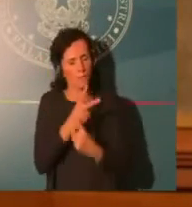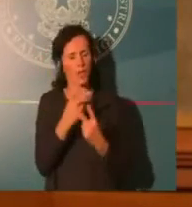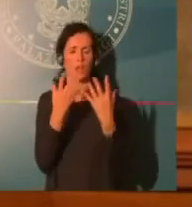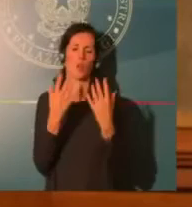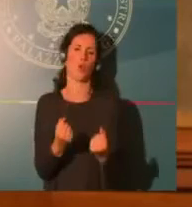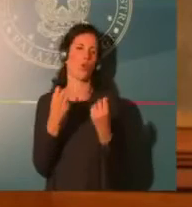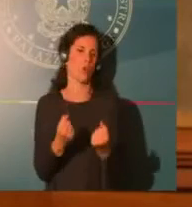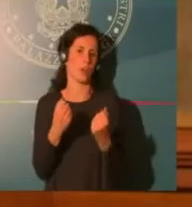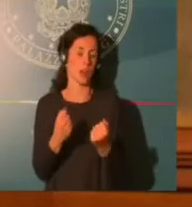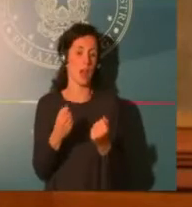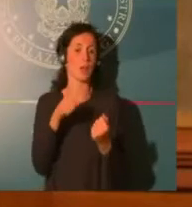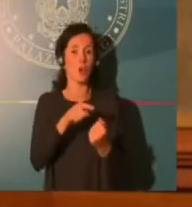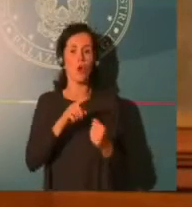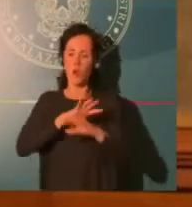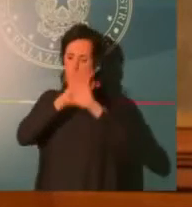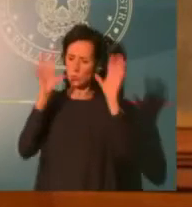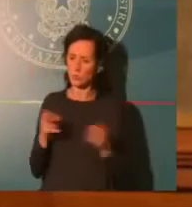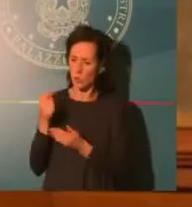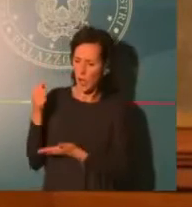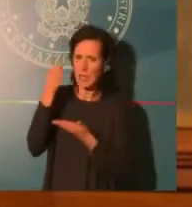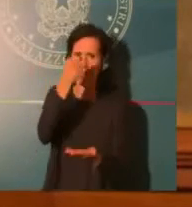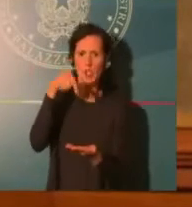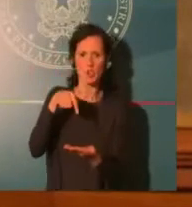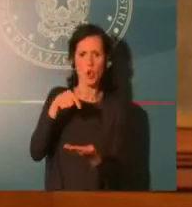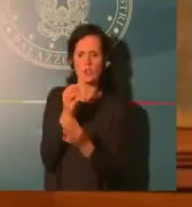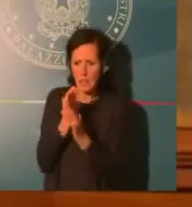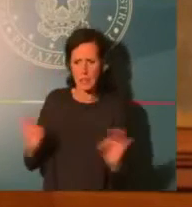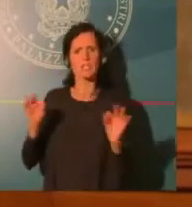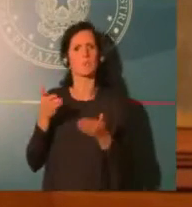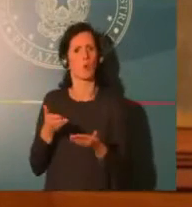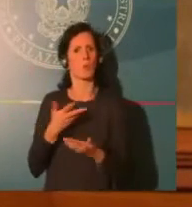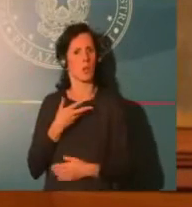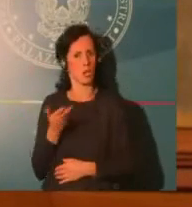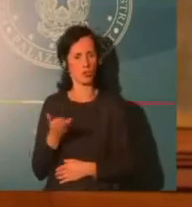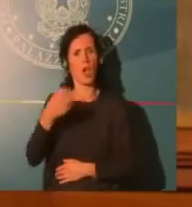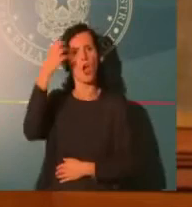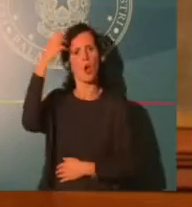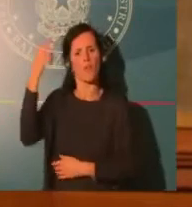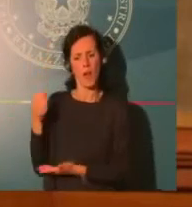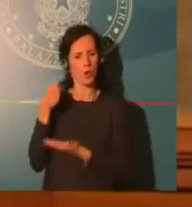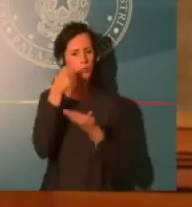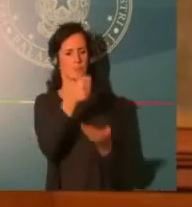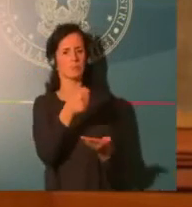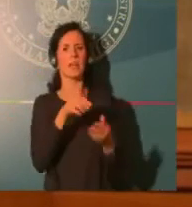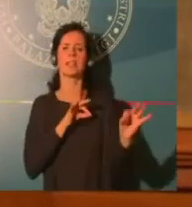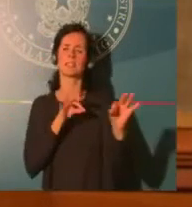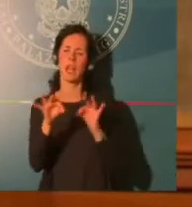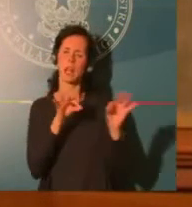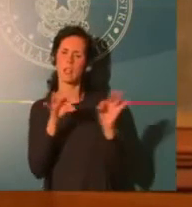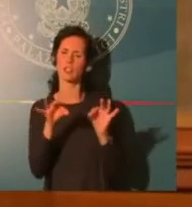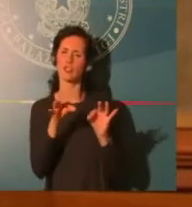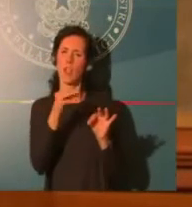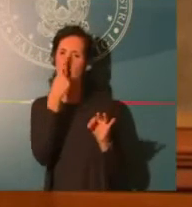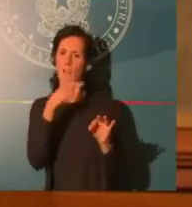e in una strategia, in una prospettiva di finanza pubblica pienamente sostenibile che non rende necessario affatto scenari come